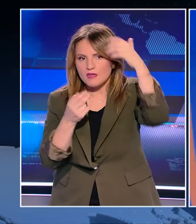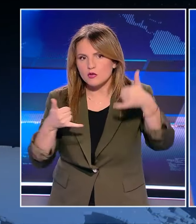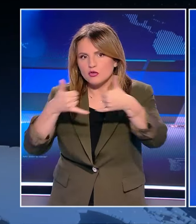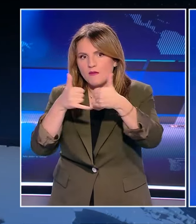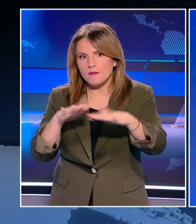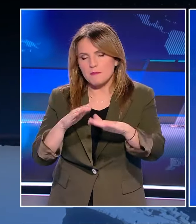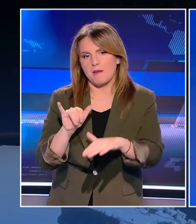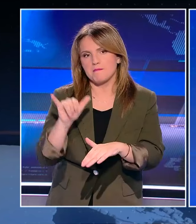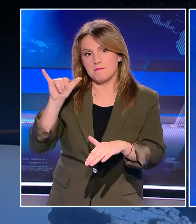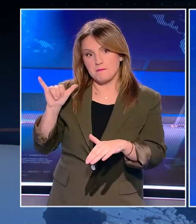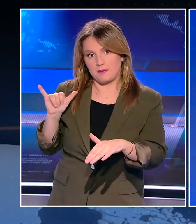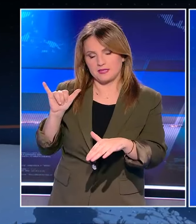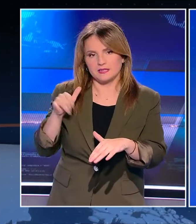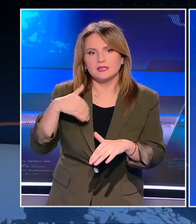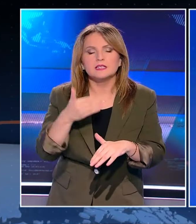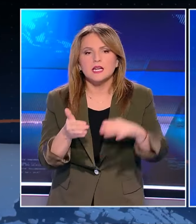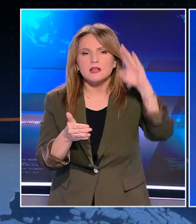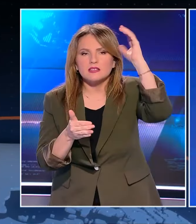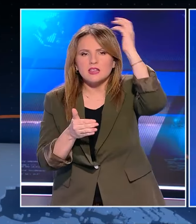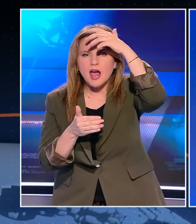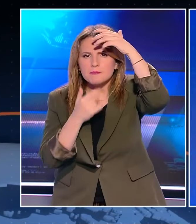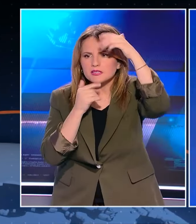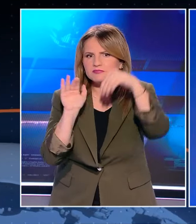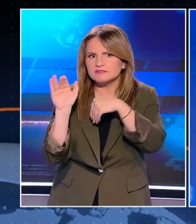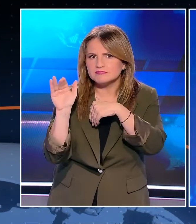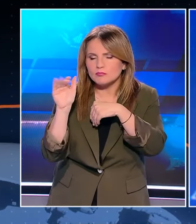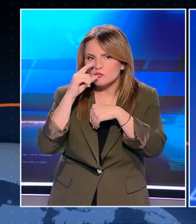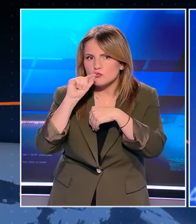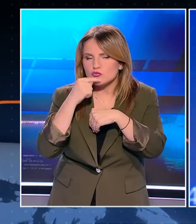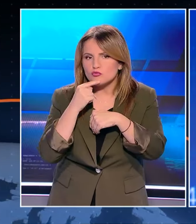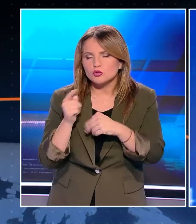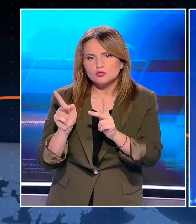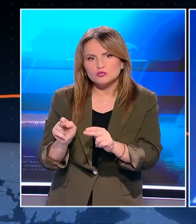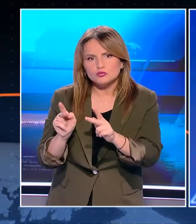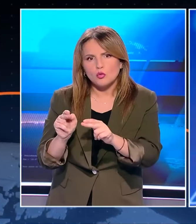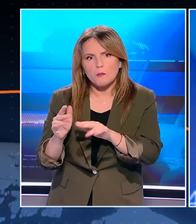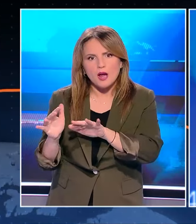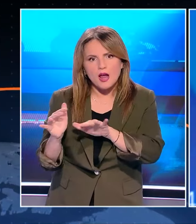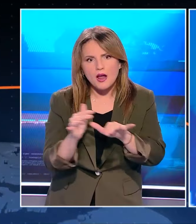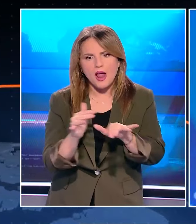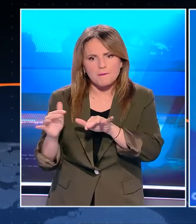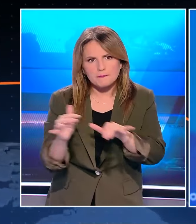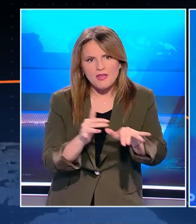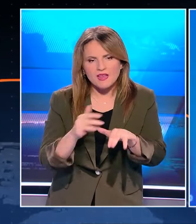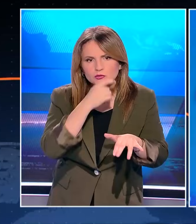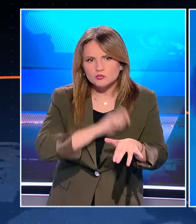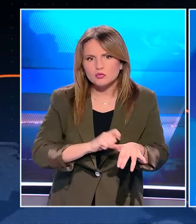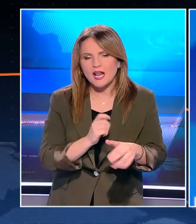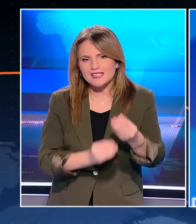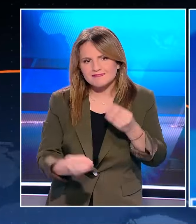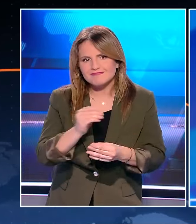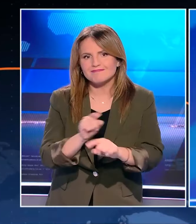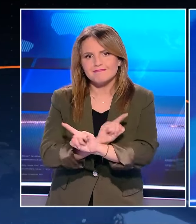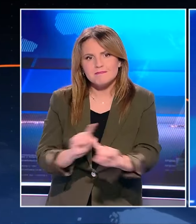Πέμπτη Και στην οποία ο νέος Αμερικανός Πρόεδρος φέρεται να ζήτησε από τον Ρώσο Πρόεδρο Την αποφυγή περαιτέρω κλιμάκωσης της